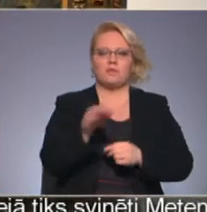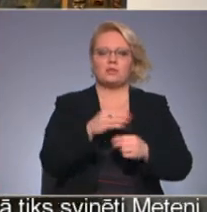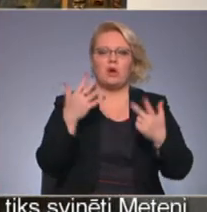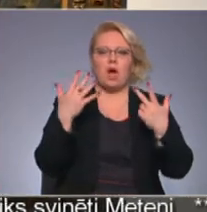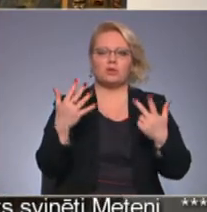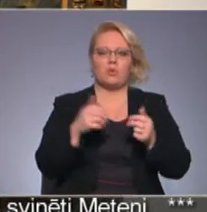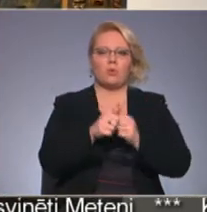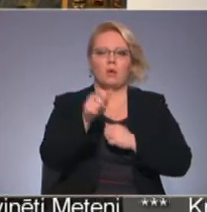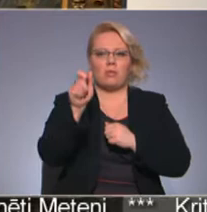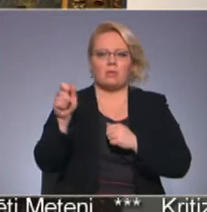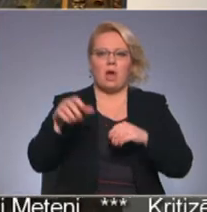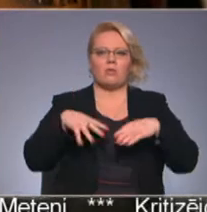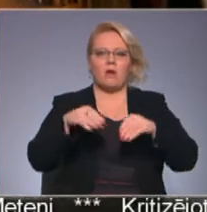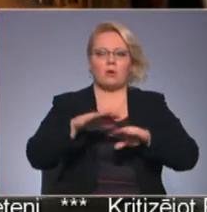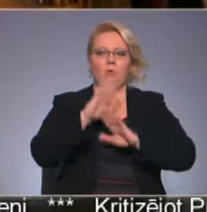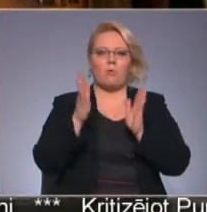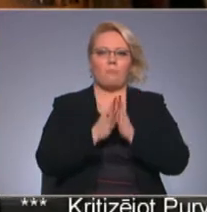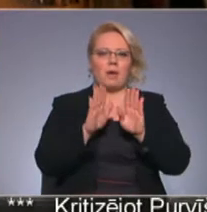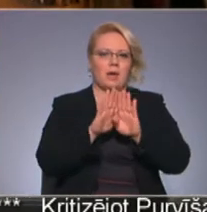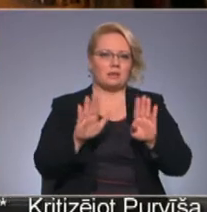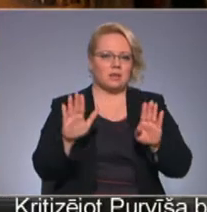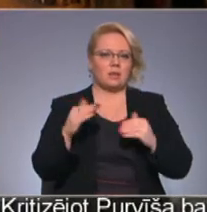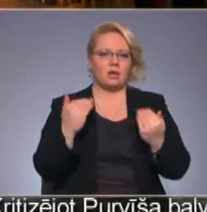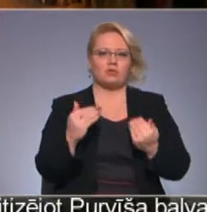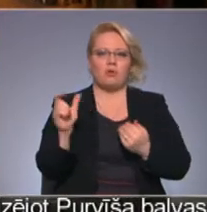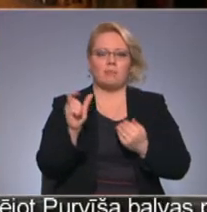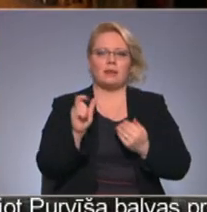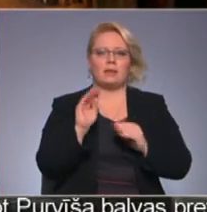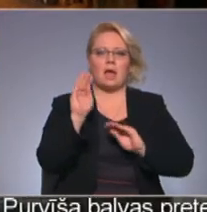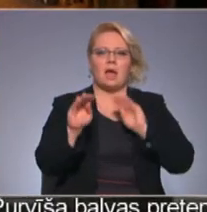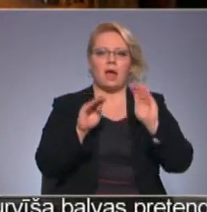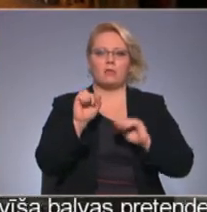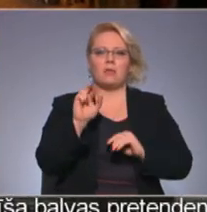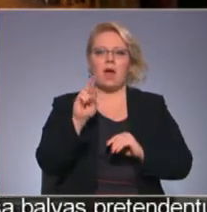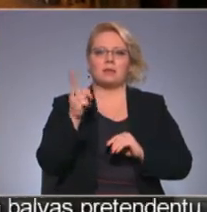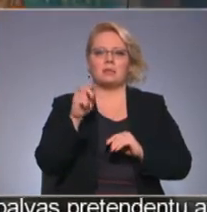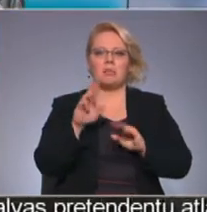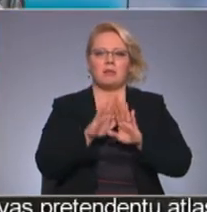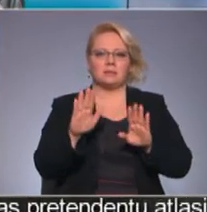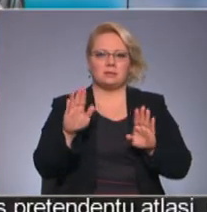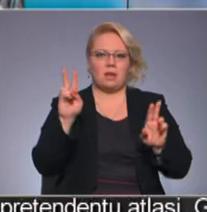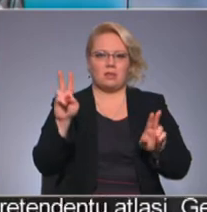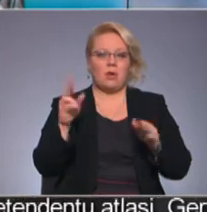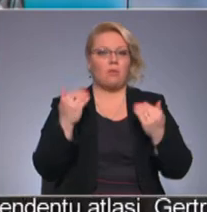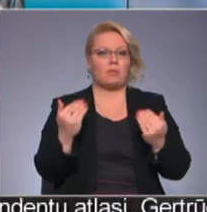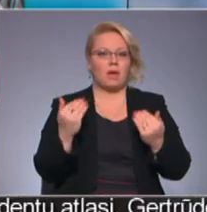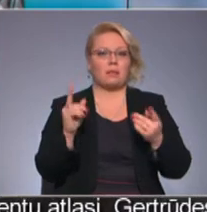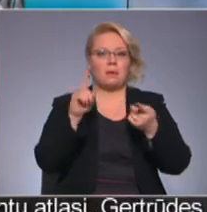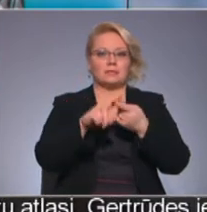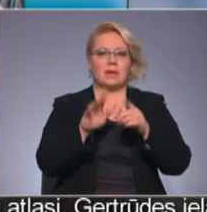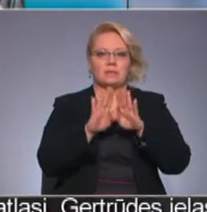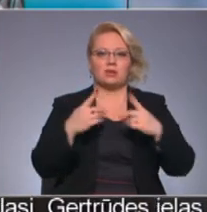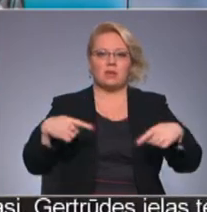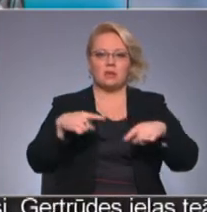purvišu balvas kandidātu veikumu kopējā izstādē, kas šobrīd iekārtot izstājuši zāles arsenāls. Un tagad mēs pieslēdzamies